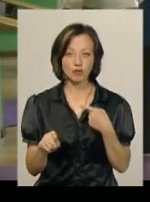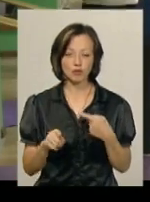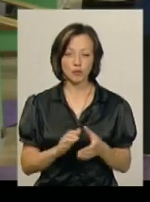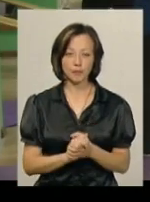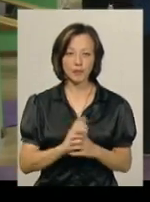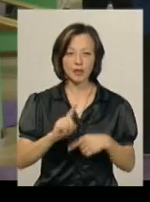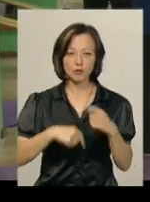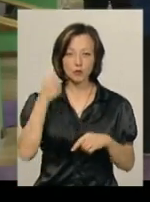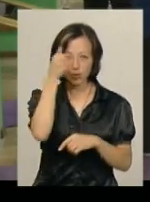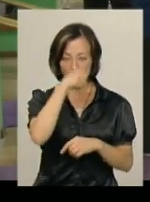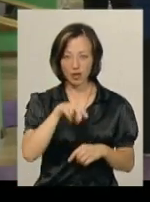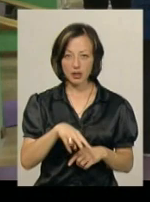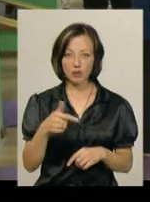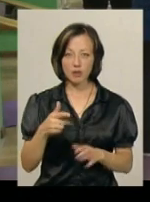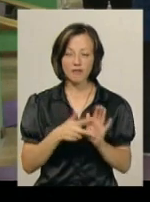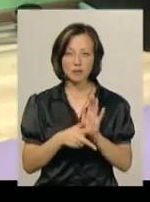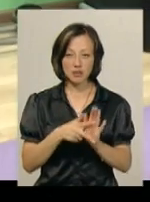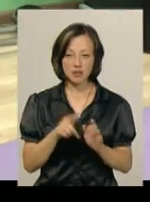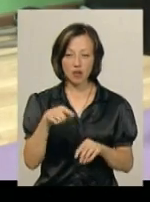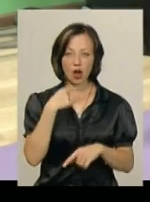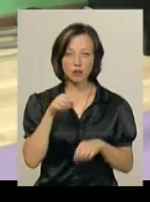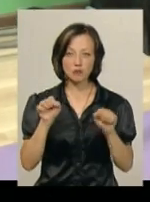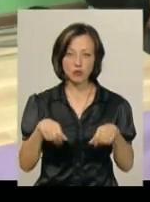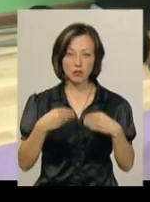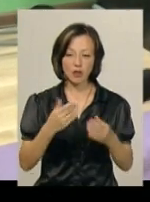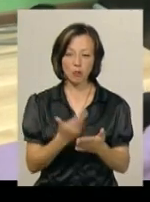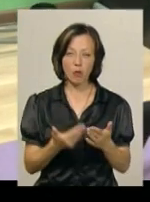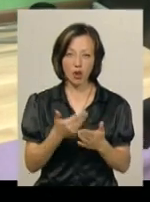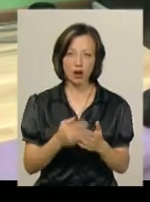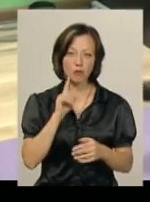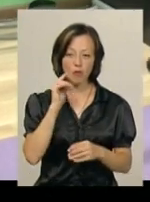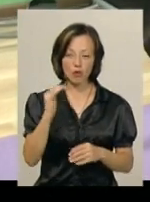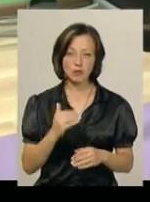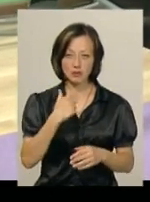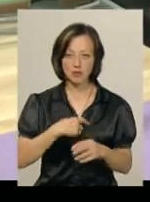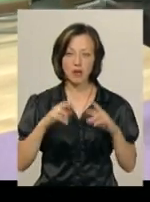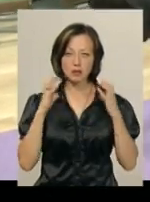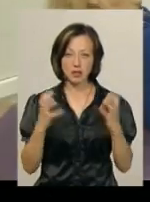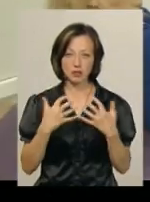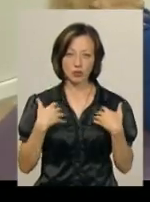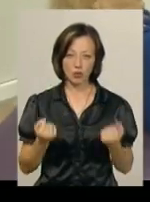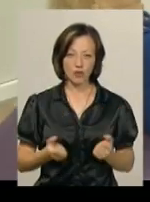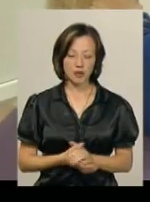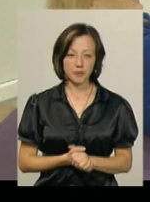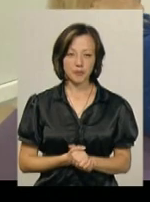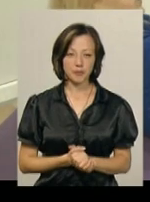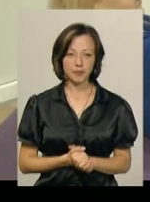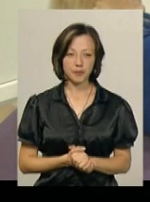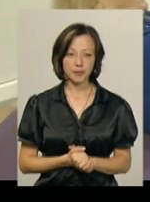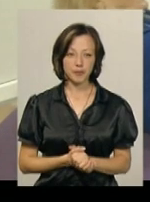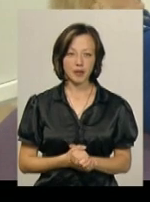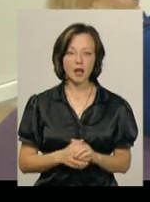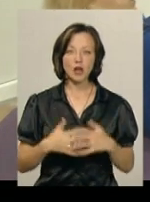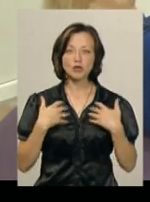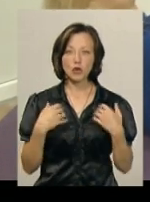Наступного року Лідії Григоріні 80 і вона, каже, може давати поради молодшим від себе, як зберегти здоров'я. Здоров'я –